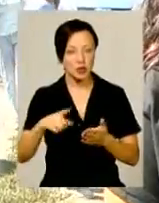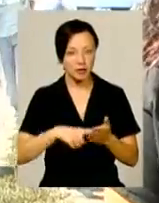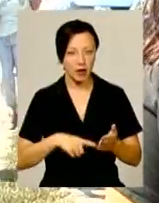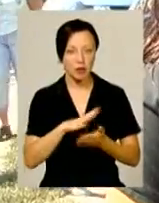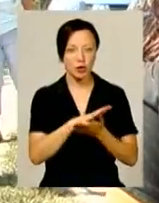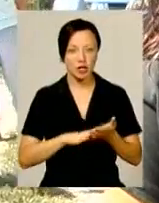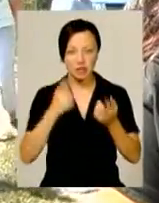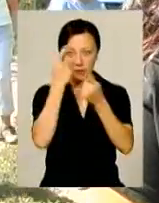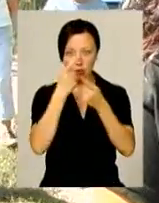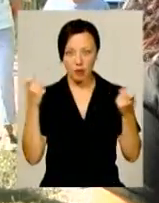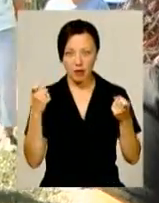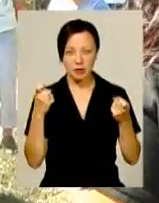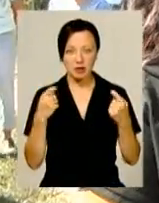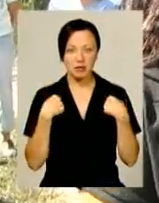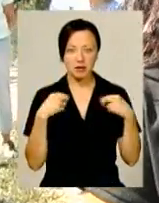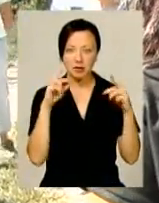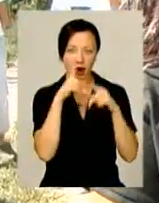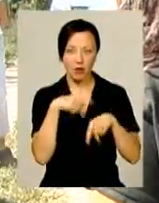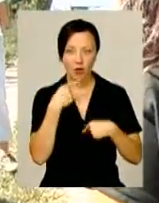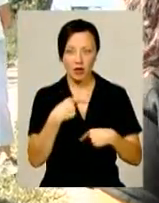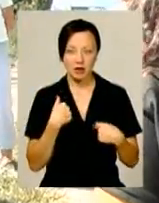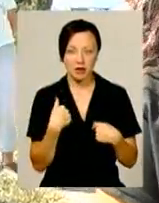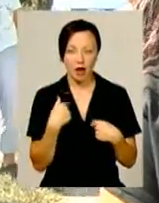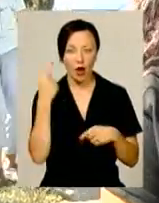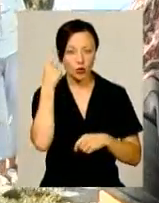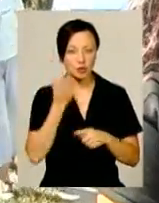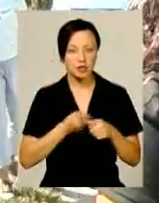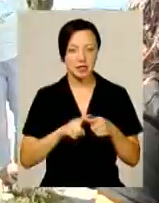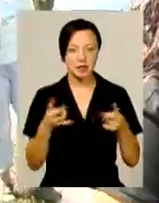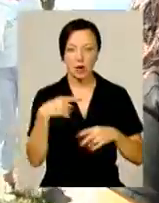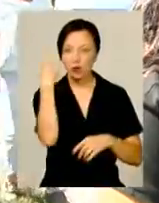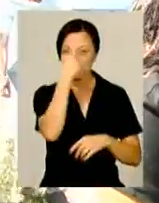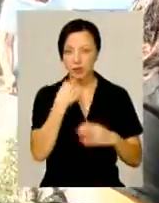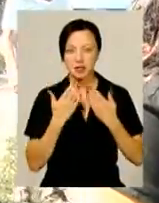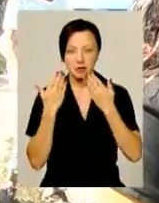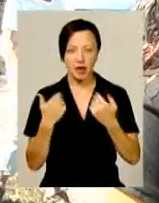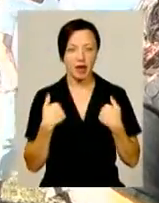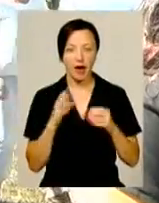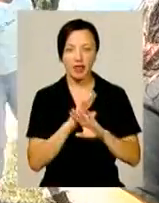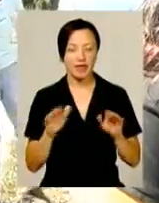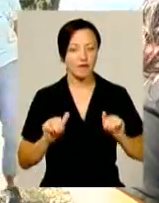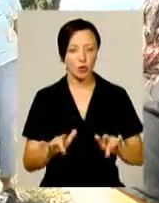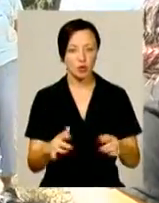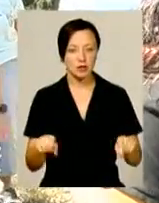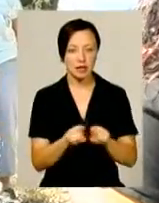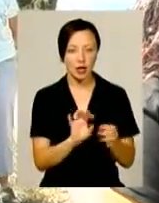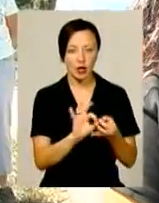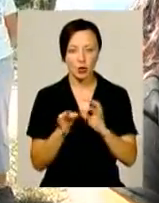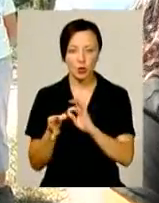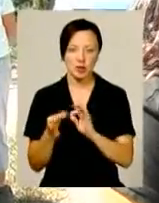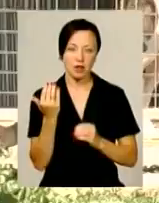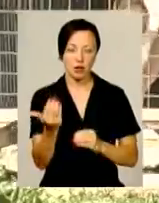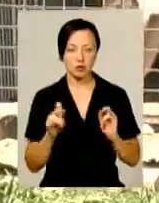Подальшу інформацію про Мозорука мені буде некоректно говорити, тому що я думаю, що це варто його особисто запитувати. Я не в курсі таких тонкостей його